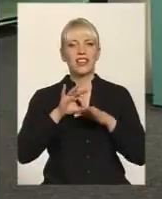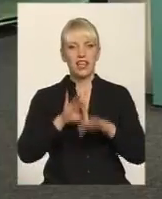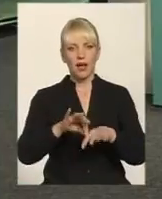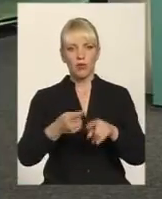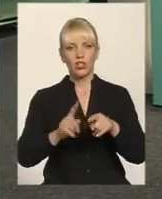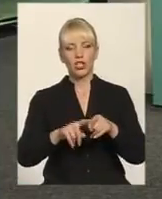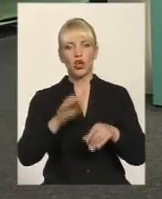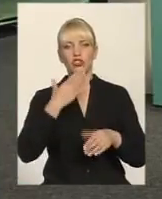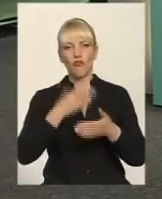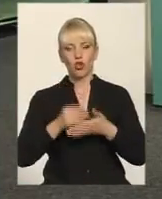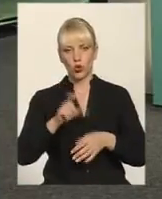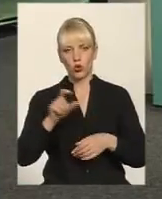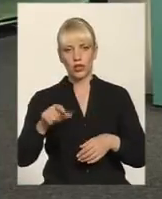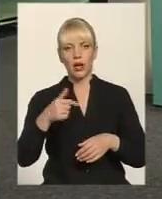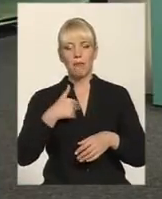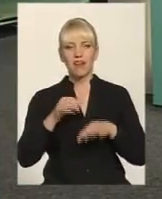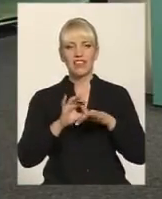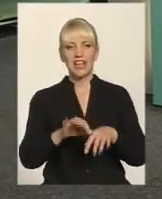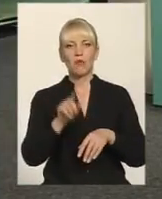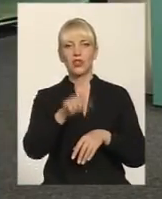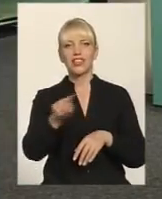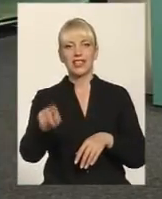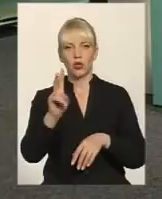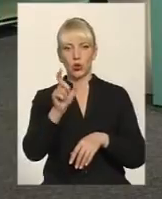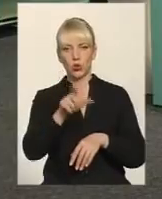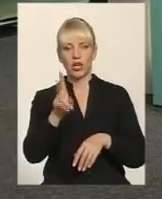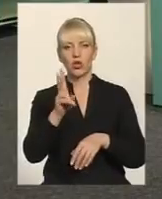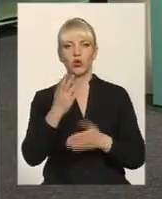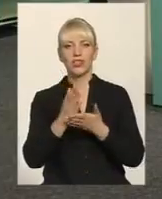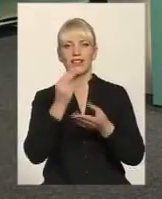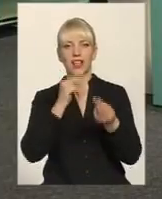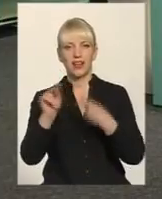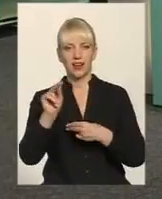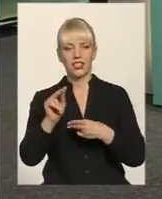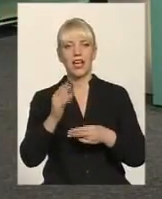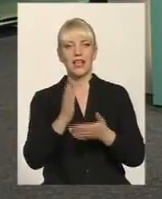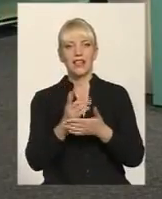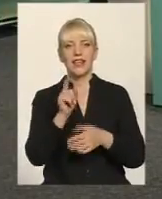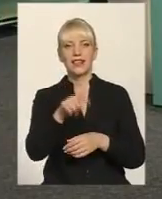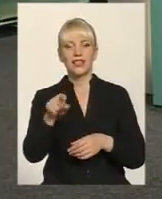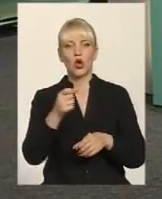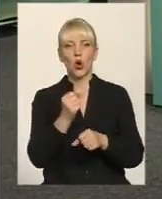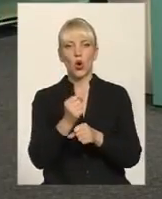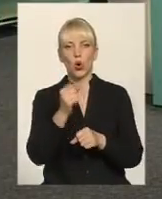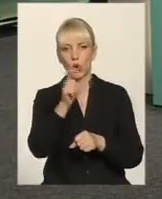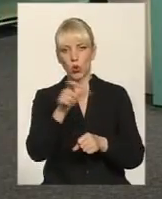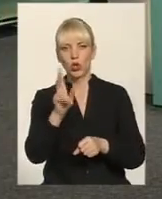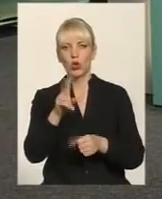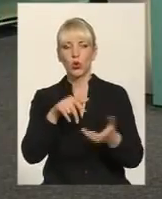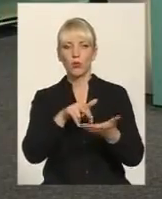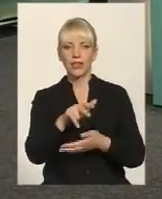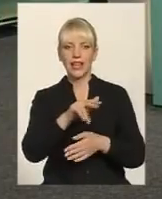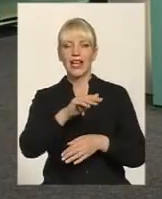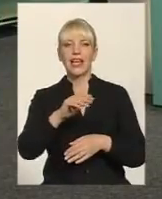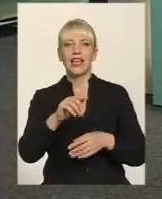найкращий. Ми з громадами постійно спілкуємося, вони кажуть, ці найкращі. Є ті, хто підуть через партію Петра Порошенка «Солідарність».